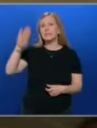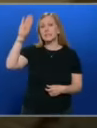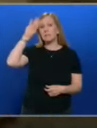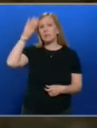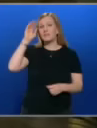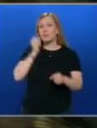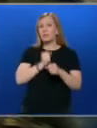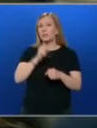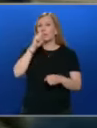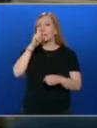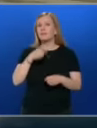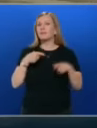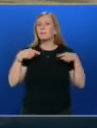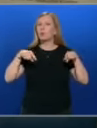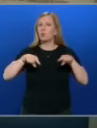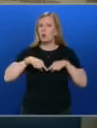функцията главен прокурор.